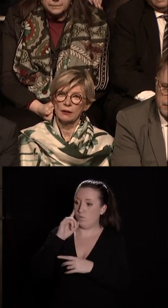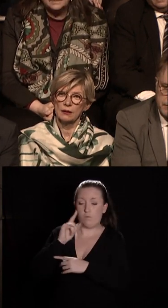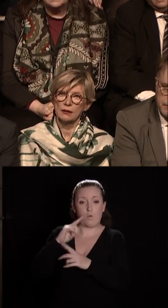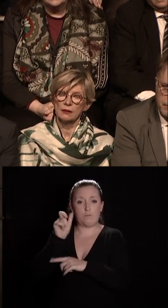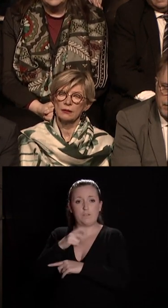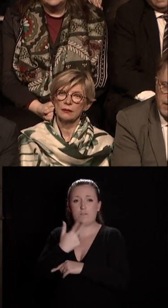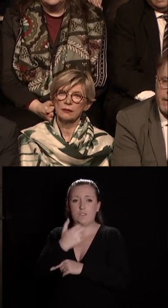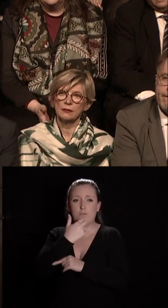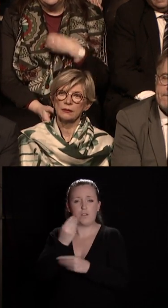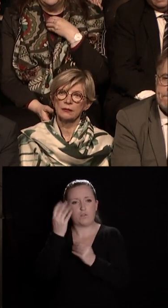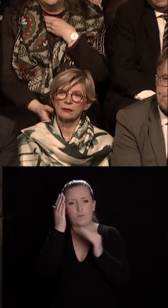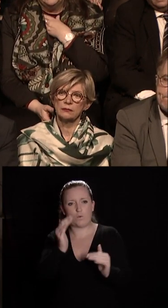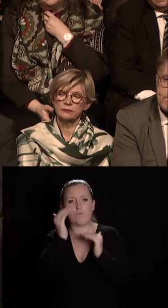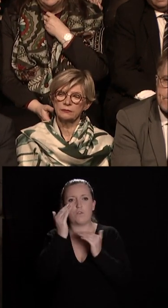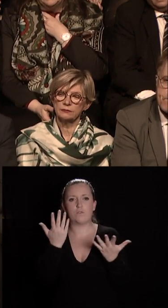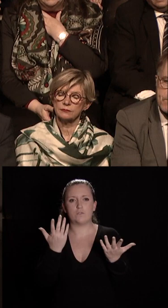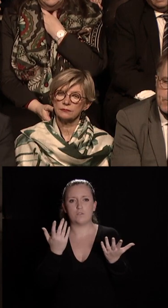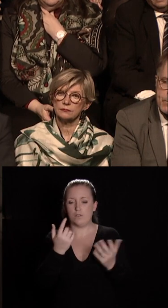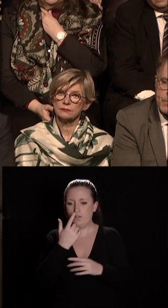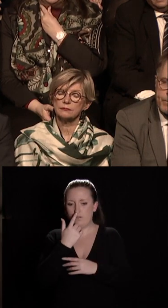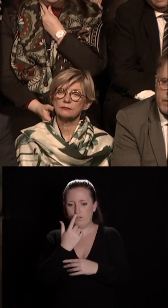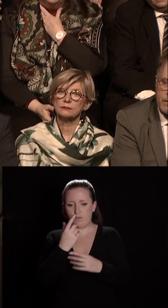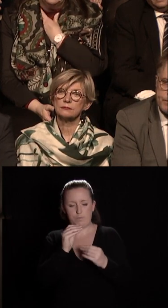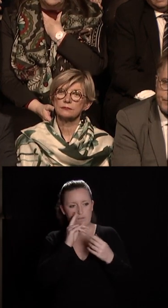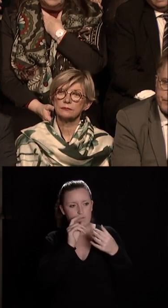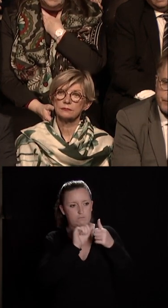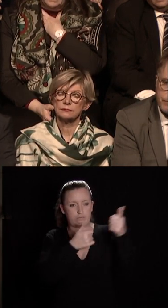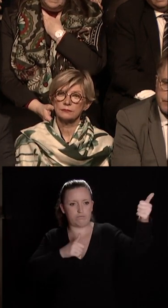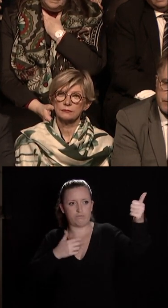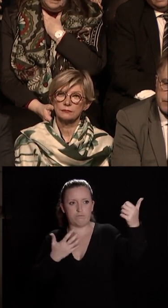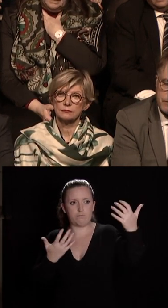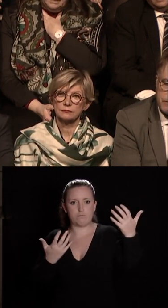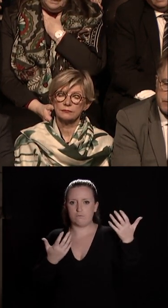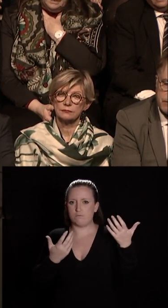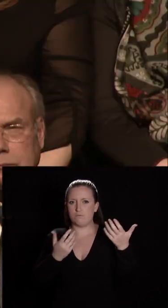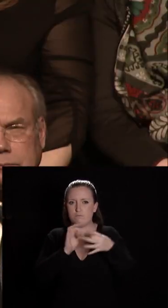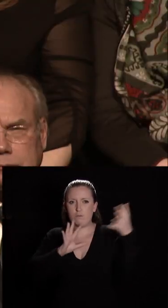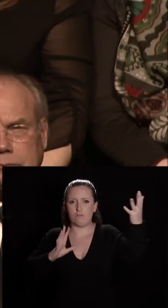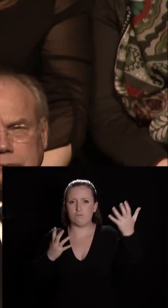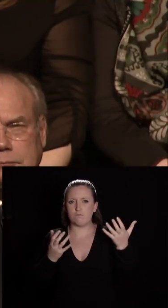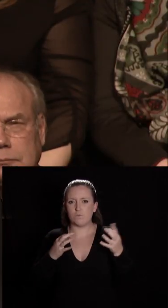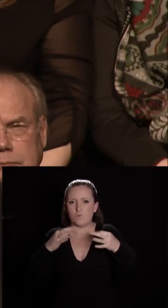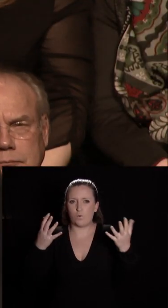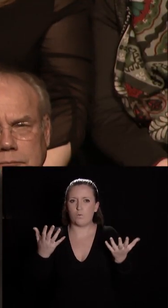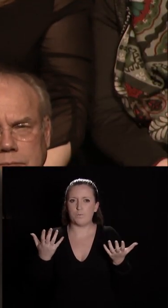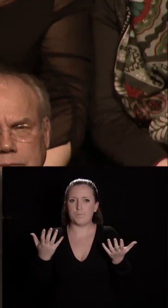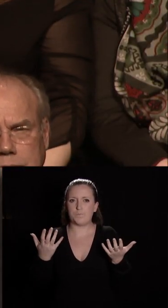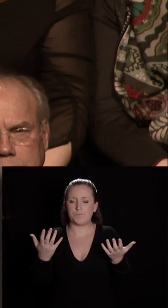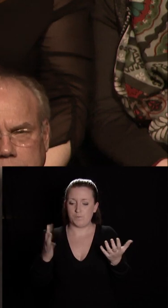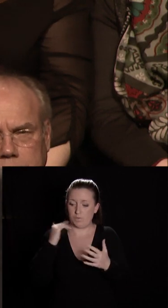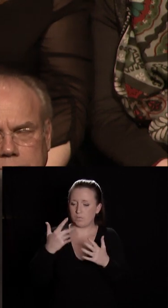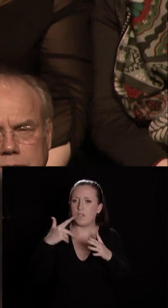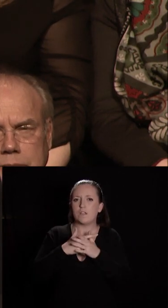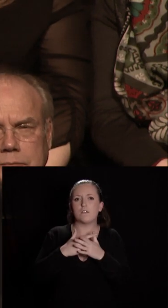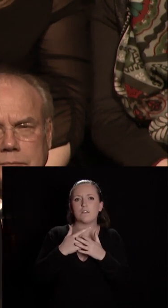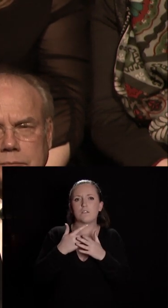confiance et ne se sentent pas mis à distance des politiques qui les concernent directement je l'ai dit tout à l'heure au début de